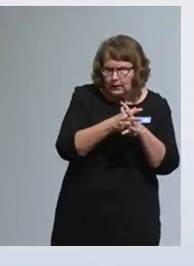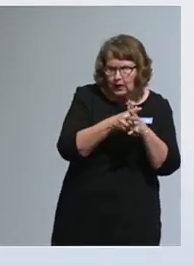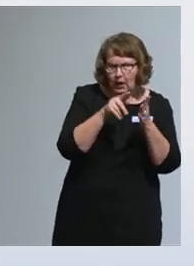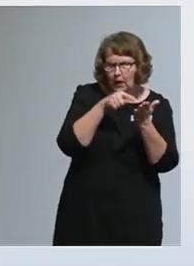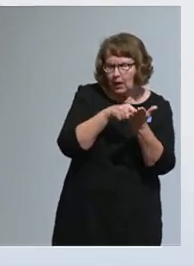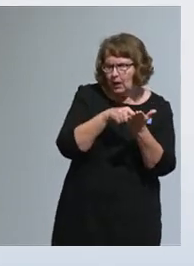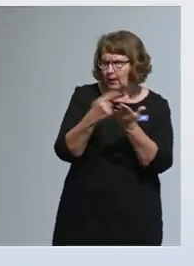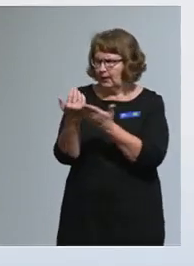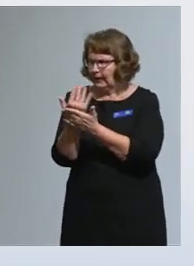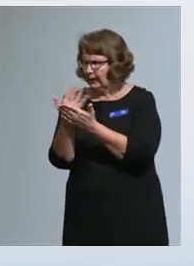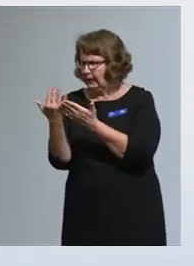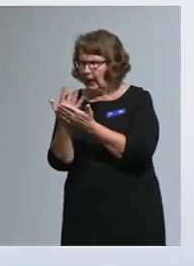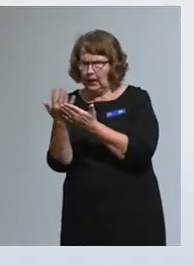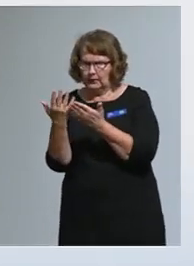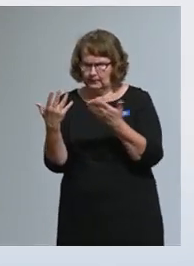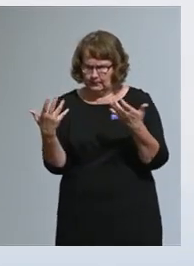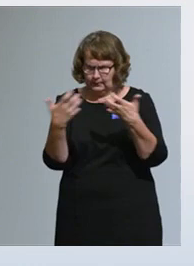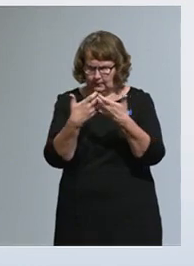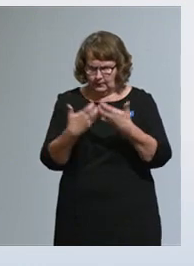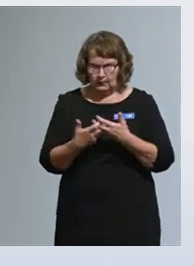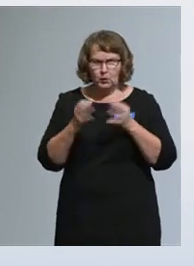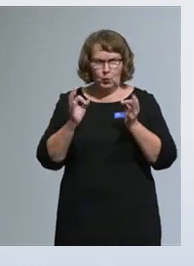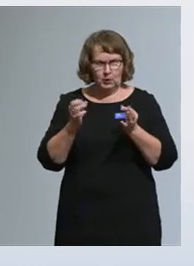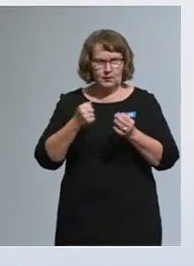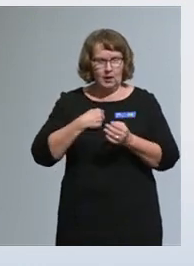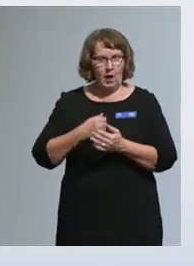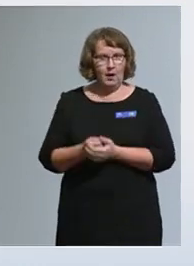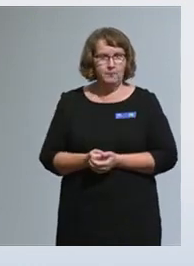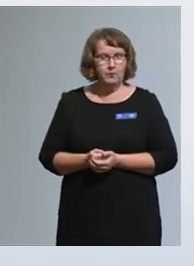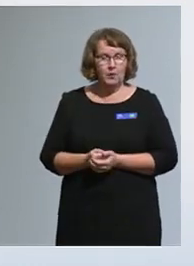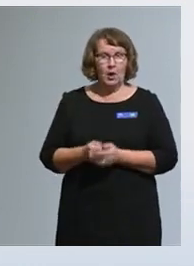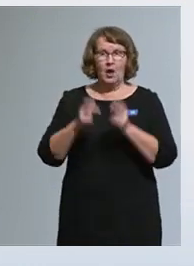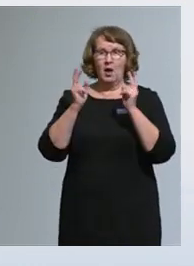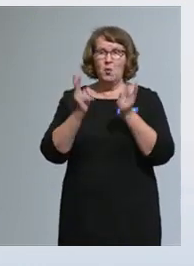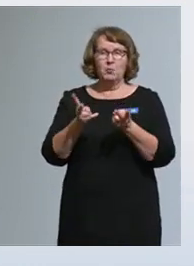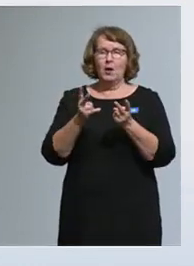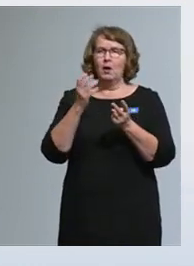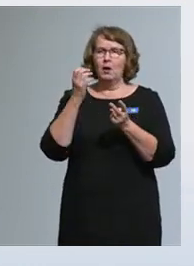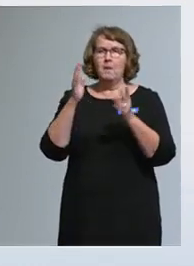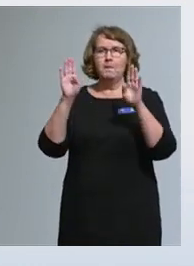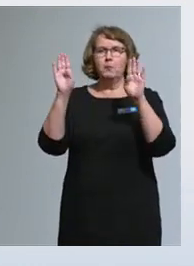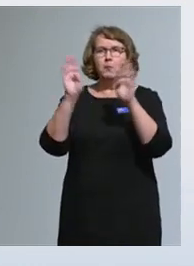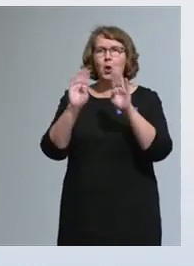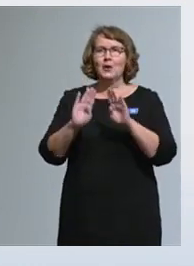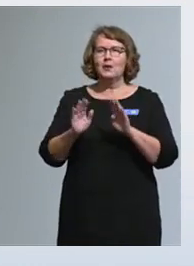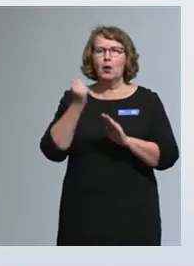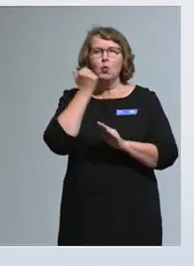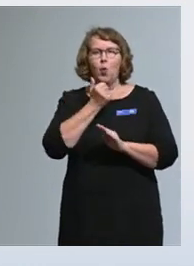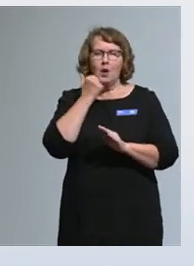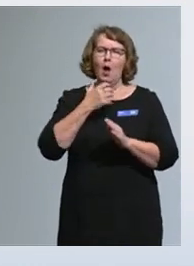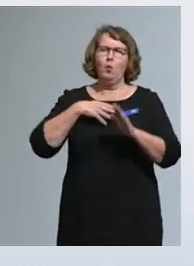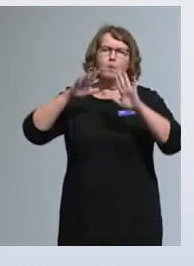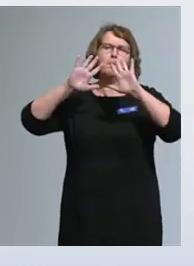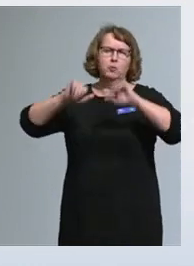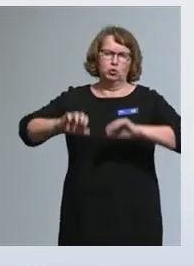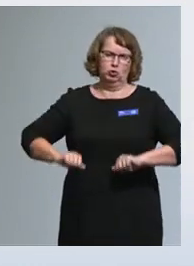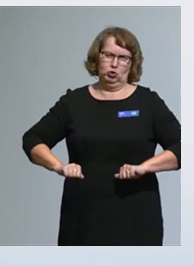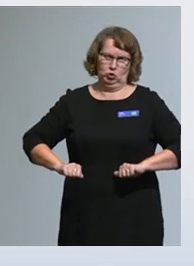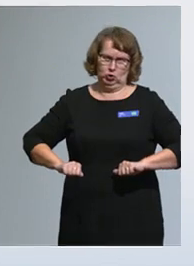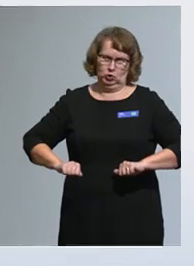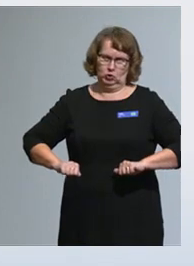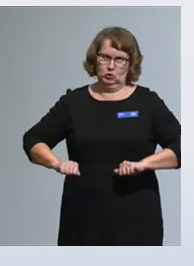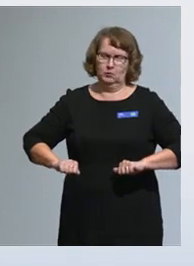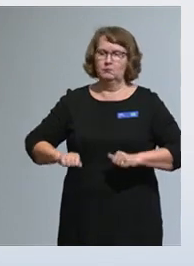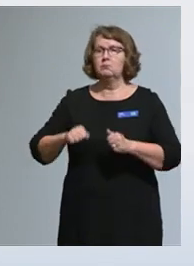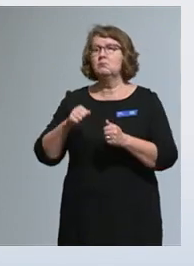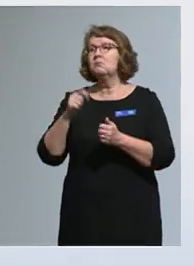maailmaan. Haluamme myös karsia perusteetonta byrokratiaa. Eli lähdemme